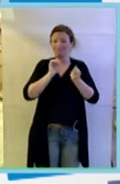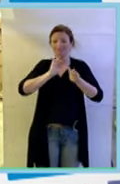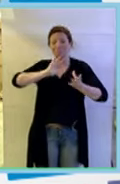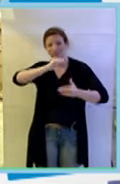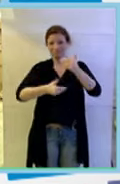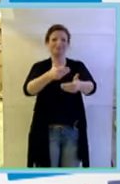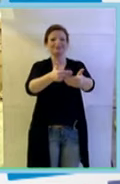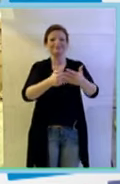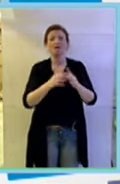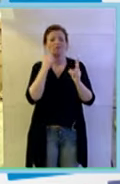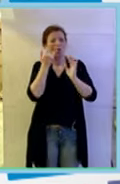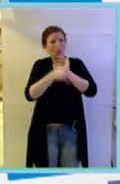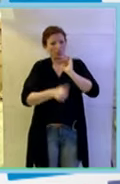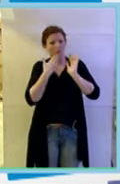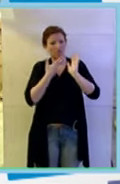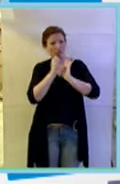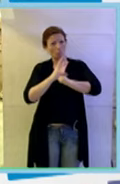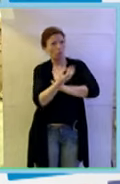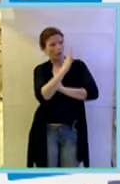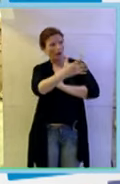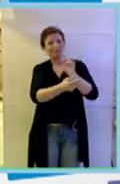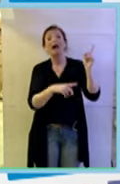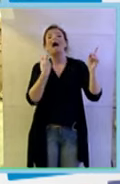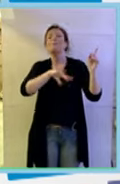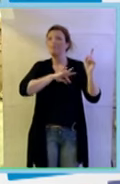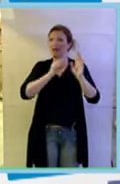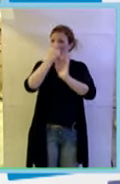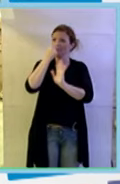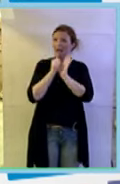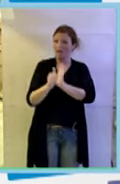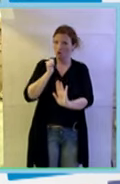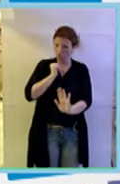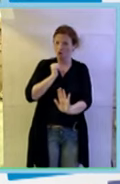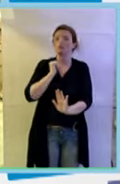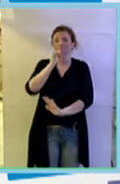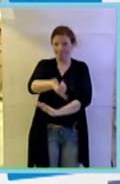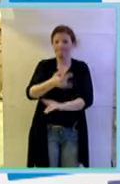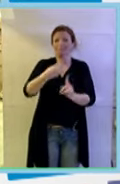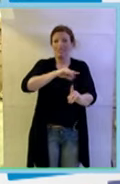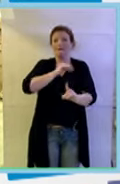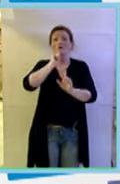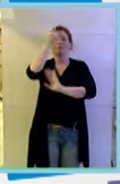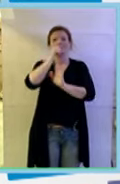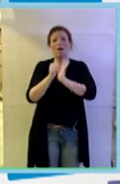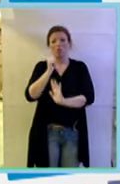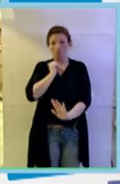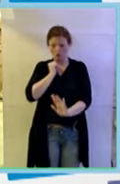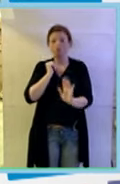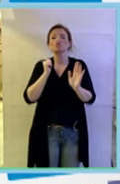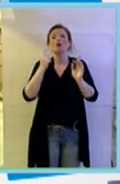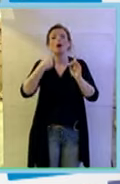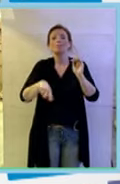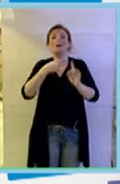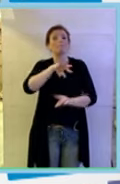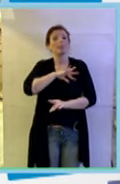vediamo l'ultima credo che c un'altra slide ancora no questo è il premio che ho vinto l'anno scorso questo è il premio che ho vinto l'anno scorso che è il